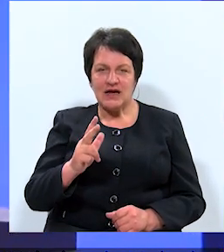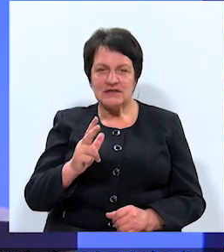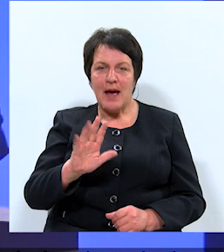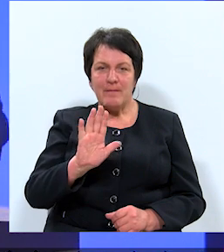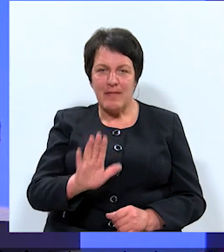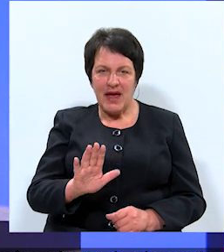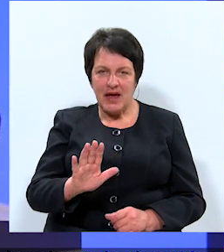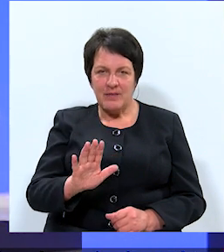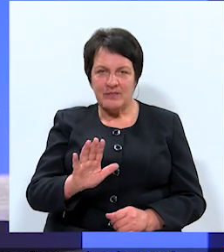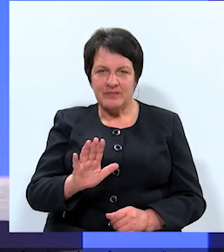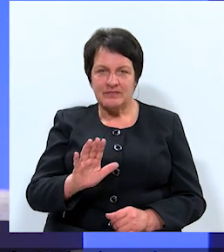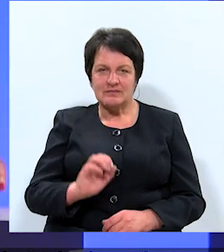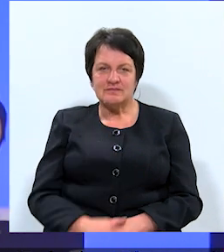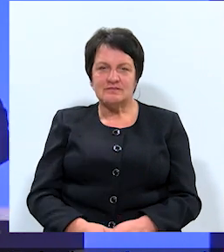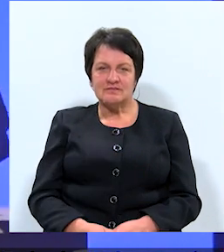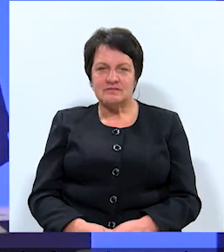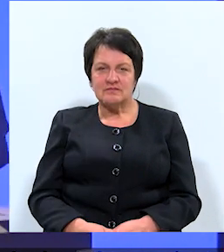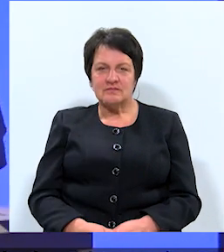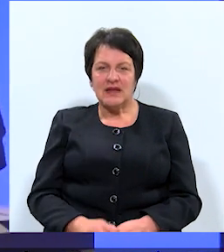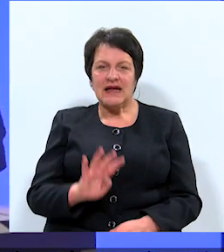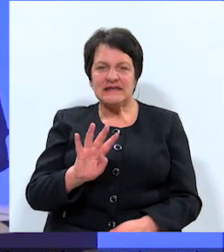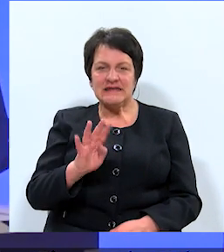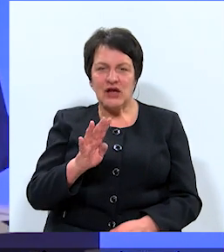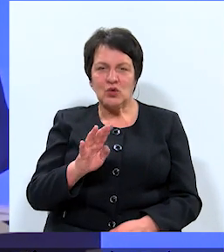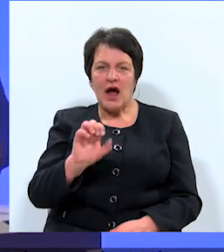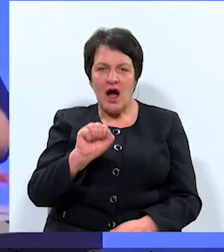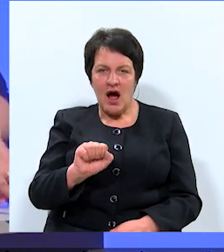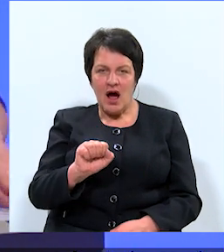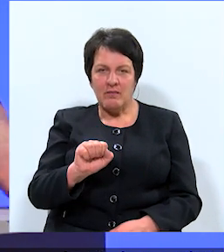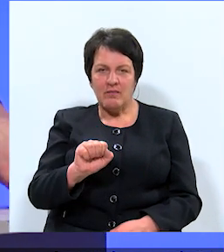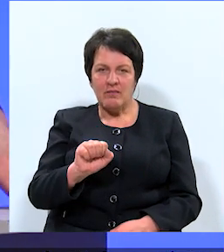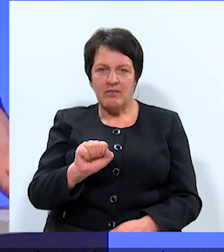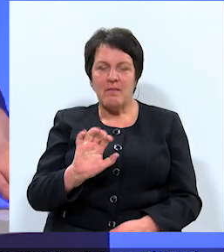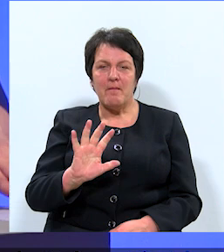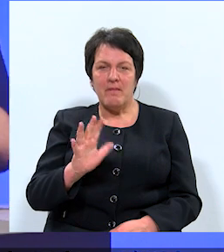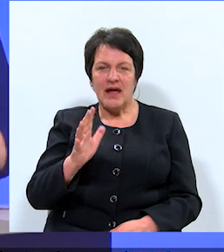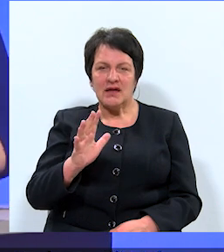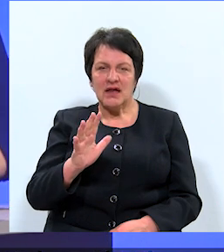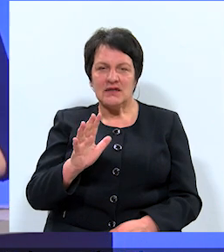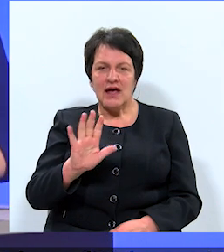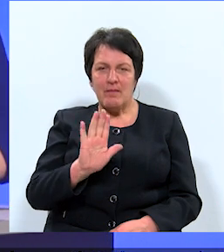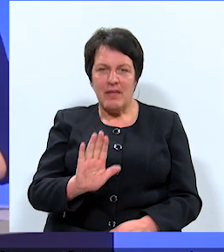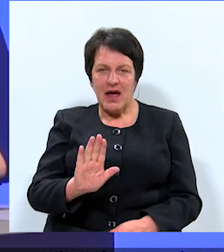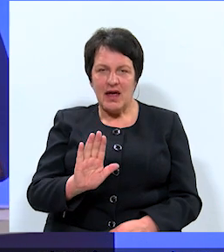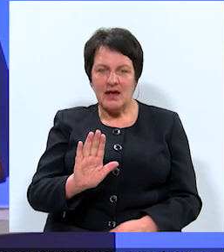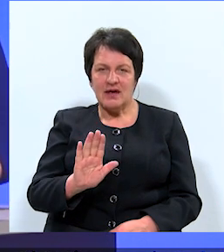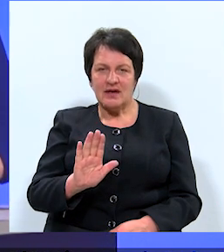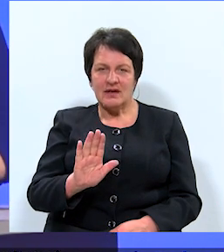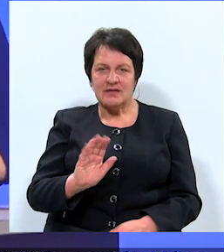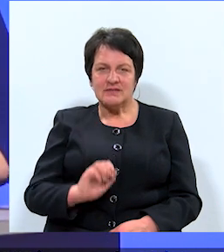– B, ceturtais – A, piektais – B,